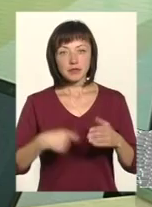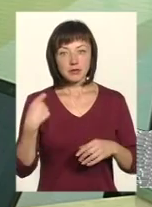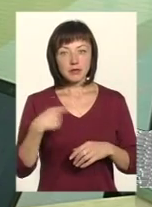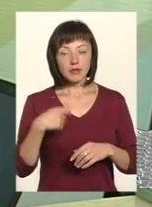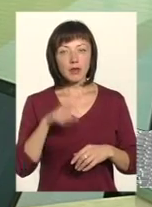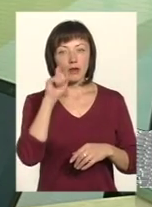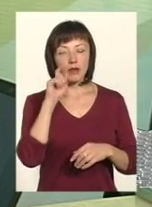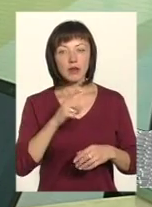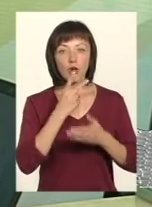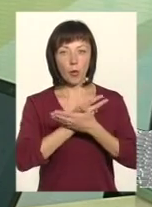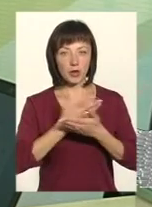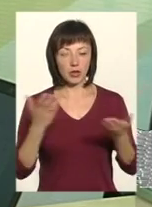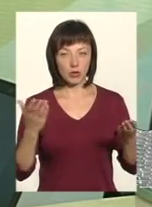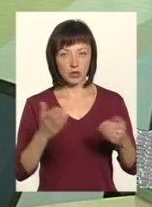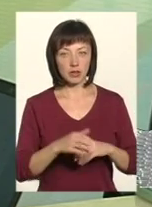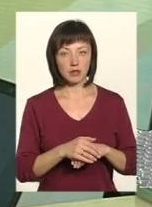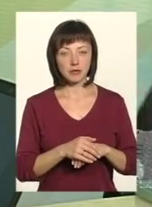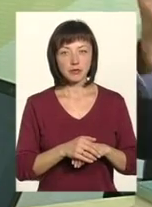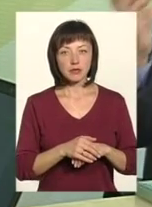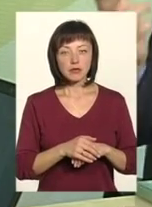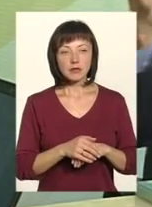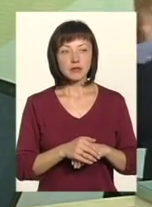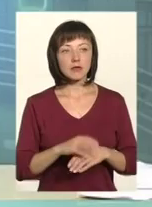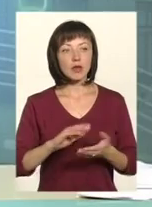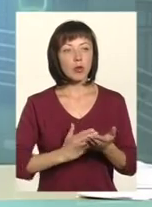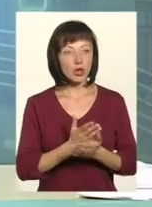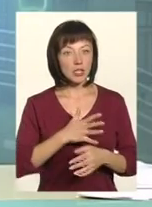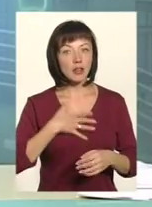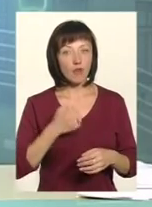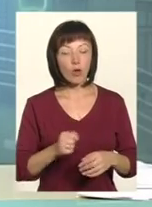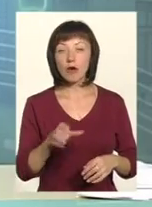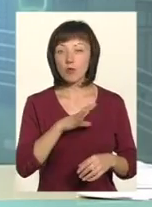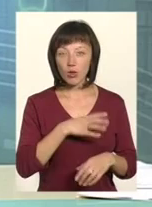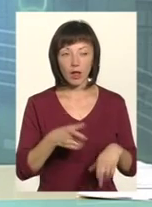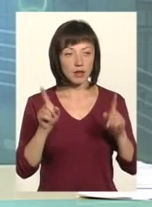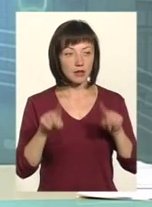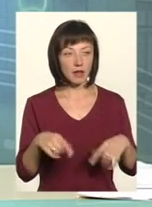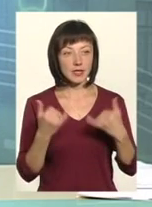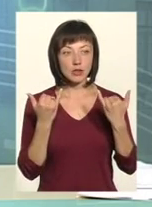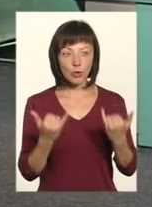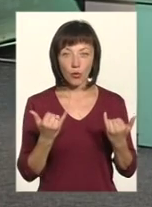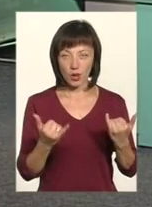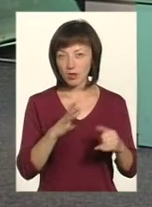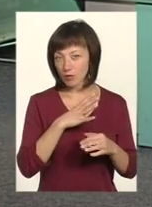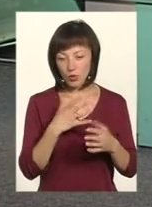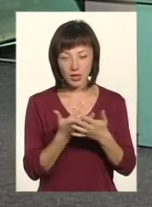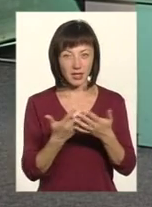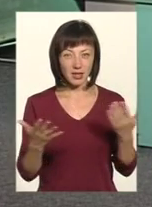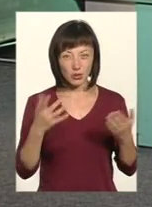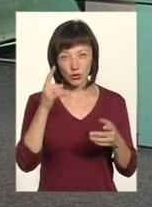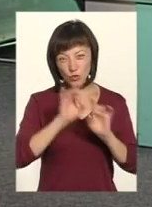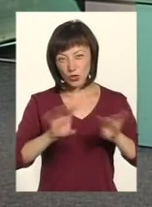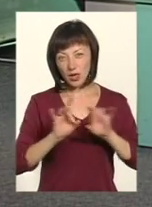України і був оприлюднений. Тобто, навіть якби сьогодні було якесь різночитання,